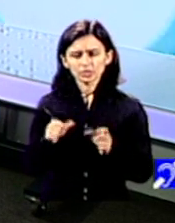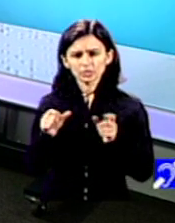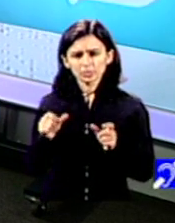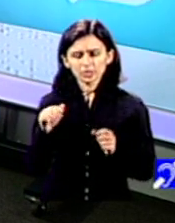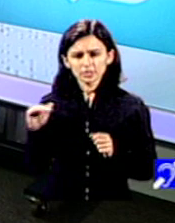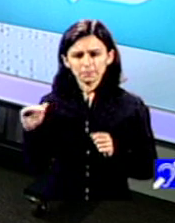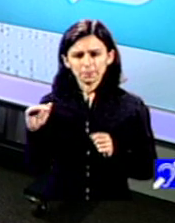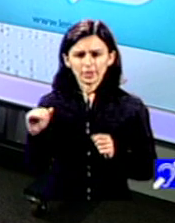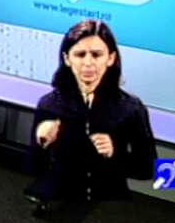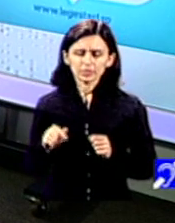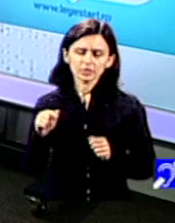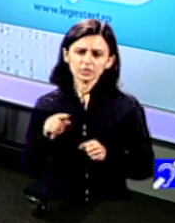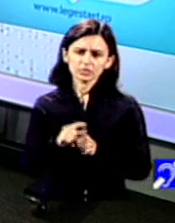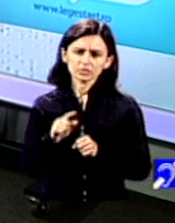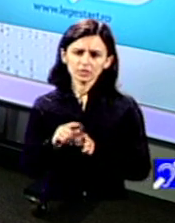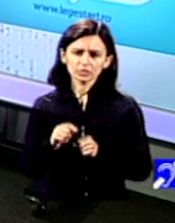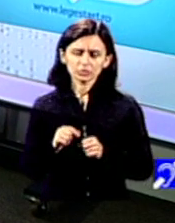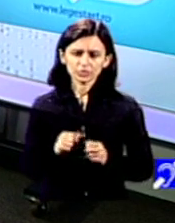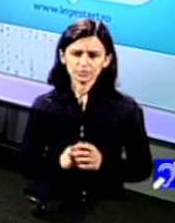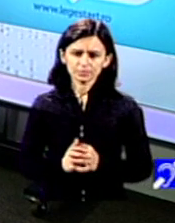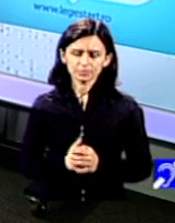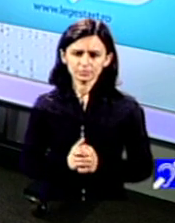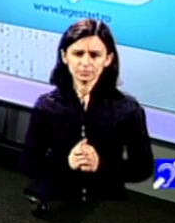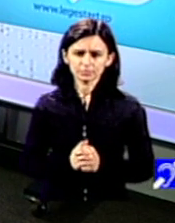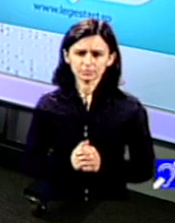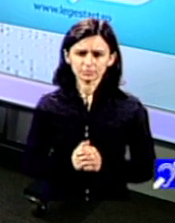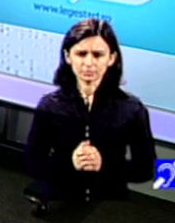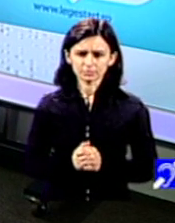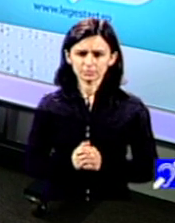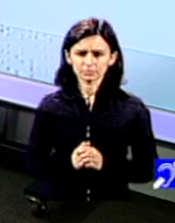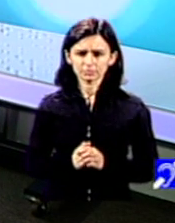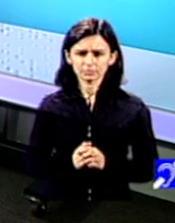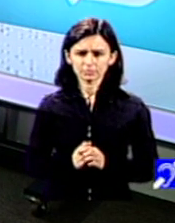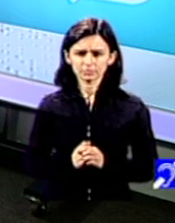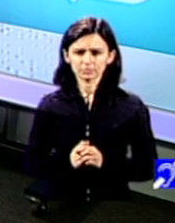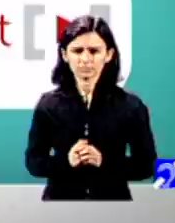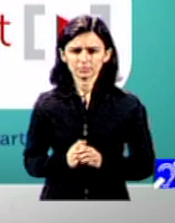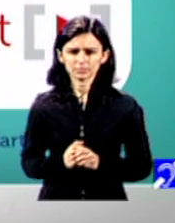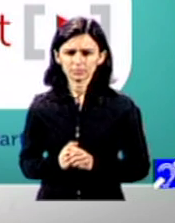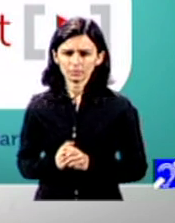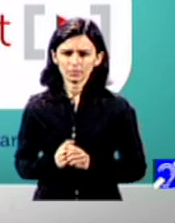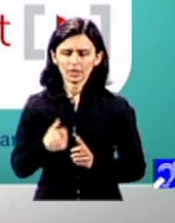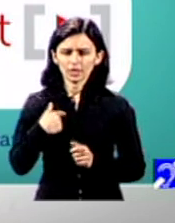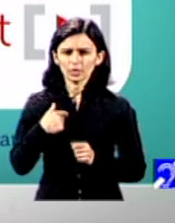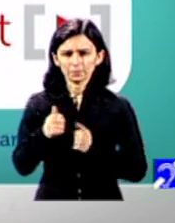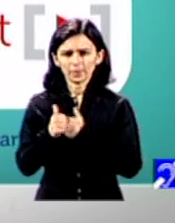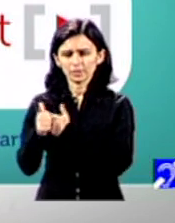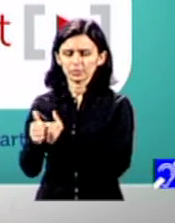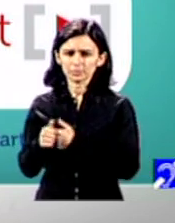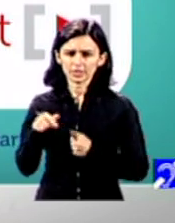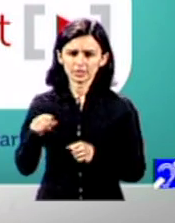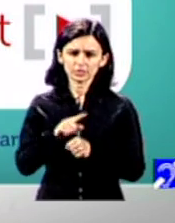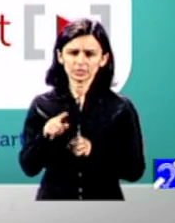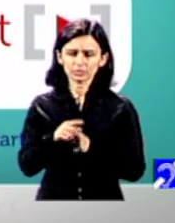enunț către ANPDCA așa cum vă puteți imagina am urmărit acest lucru și am văzut chiar și pe